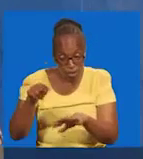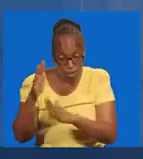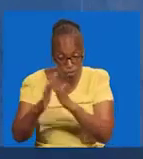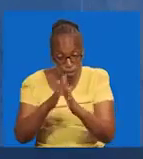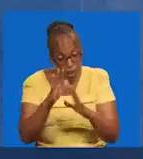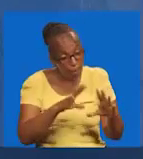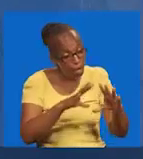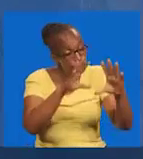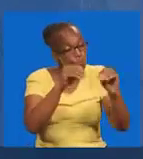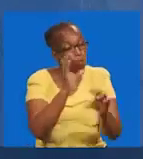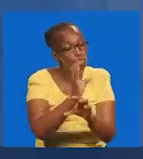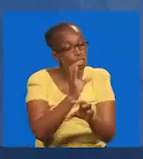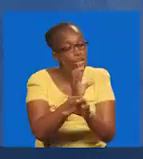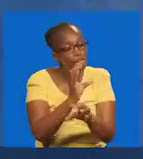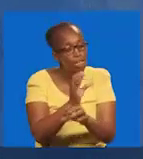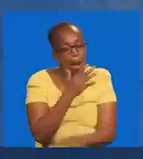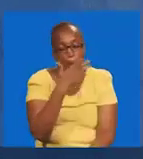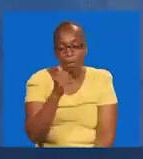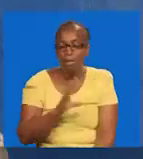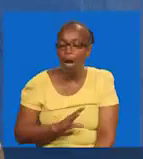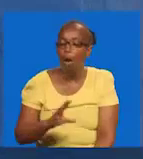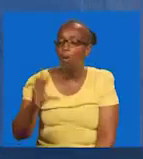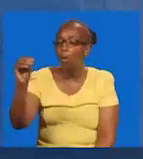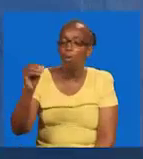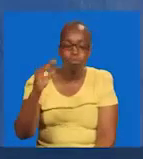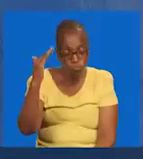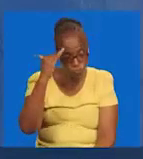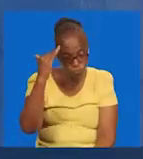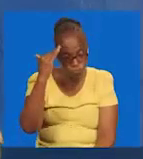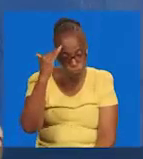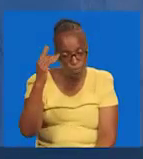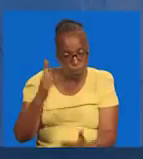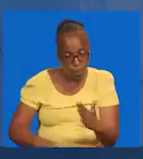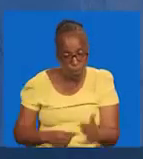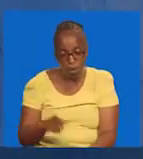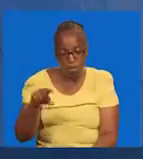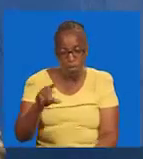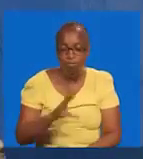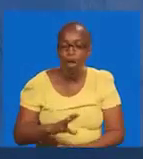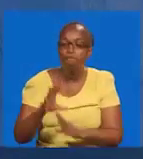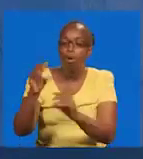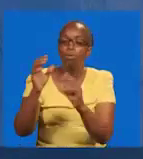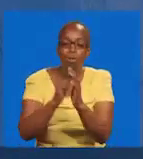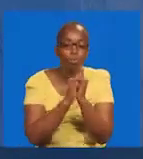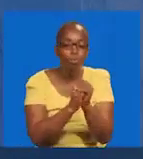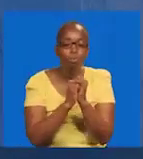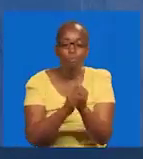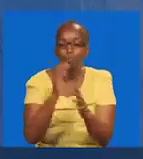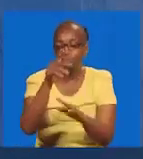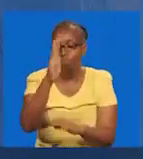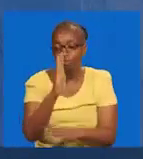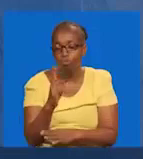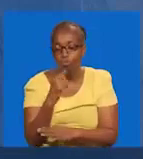njiyandaa kuenda kanisani. Enda. Kwa ushujia. Ukijua. Unaenda kumuambudu